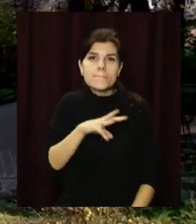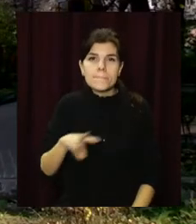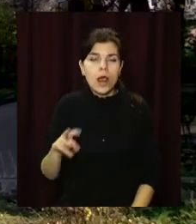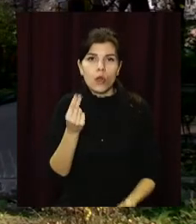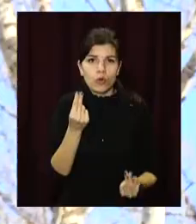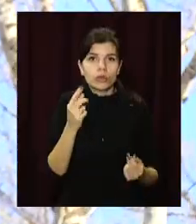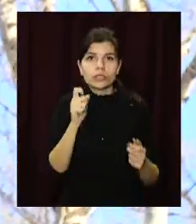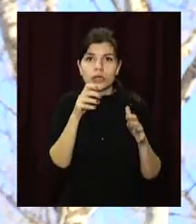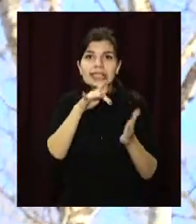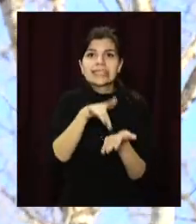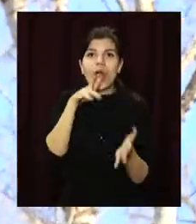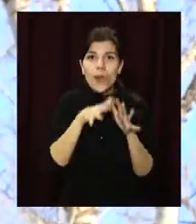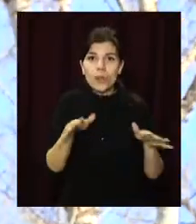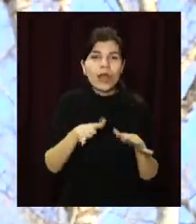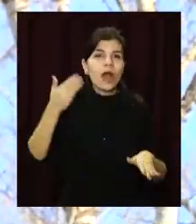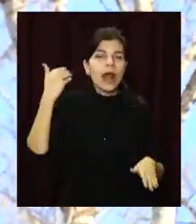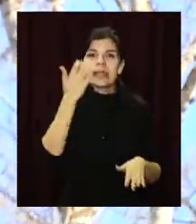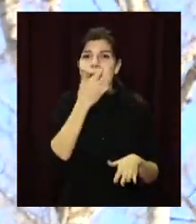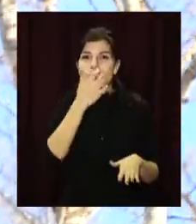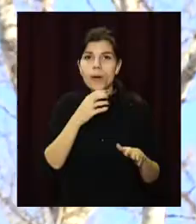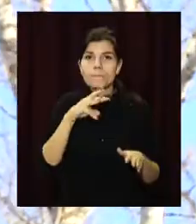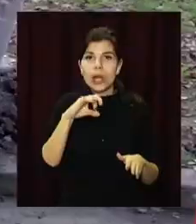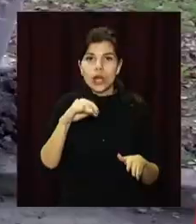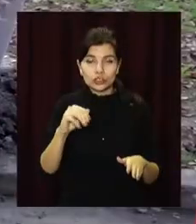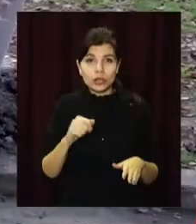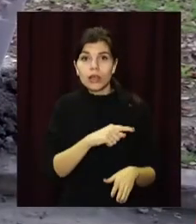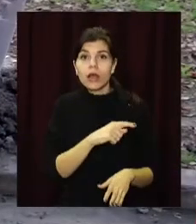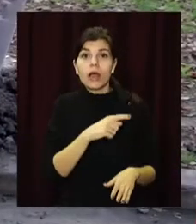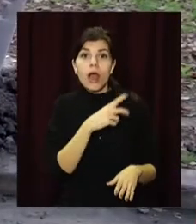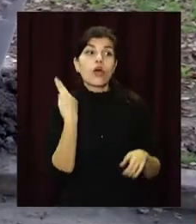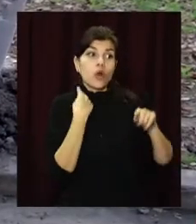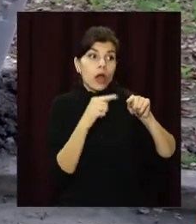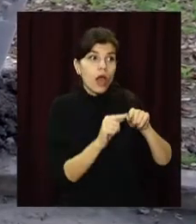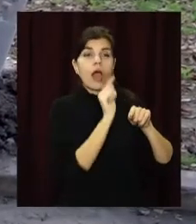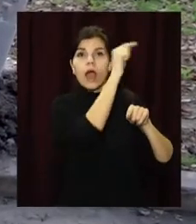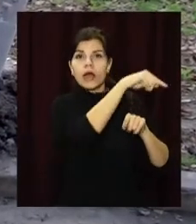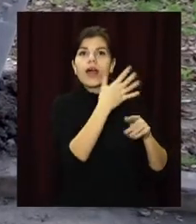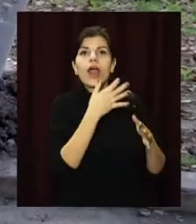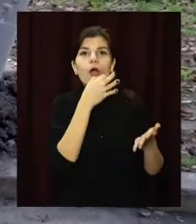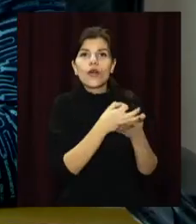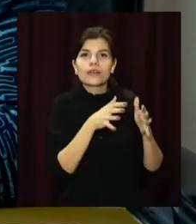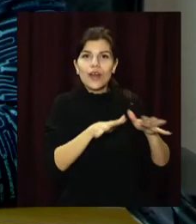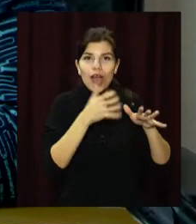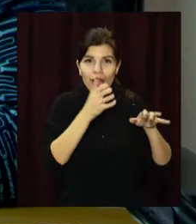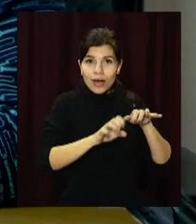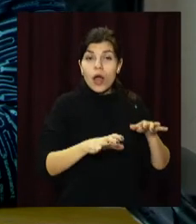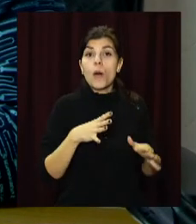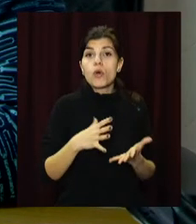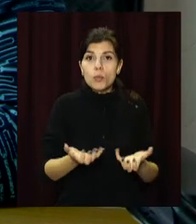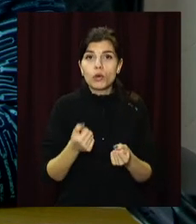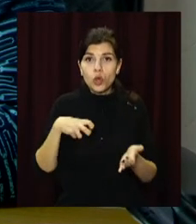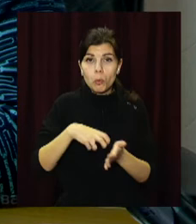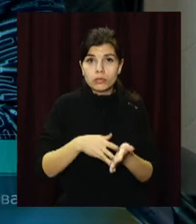централізоване опалення перед підприємством тепломережі, яке в свою чергу чимало заборгувало підприємству, що надавало теплоносій. Було отримано